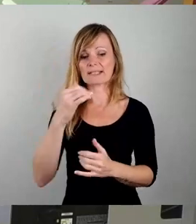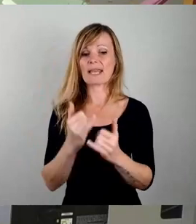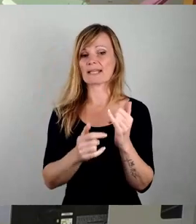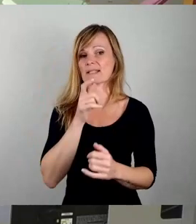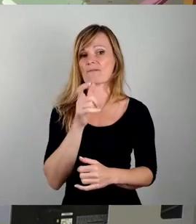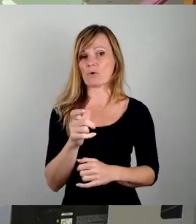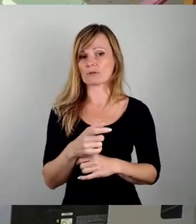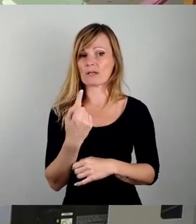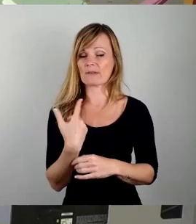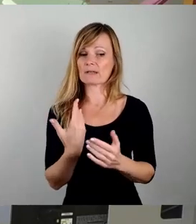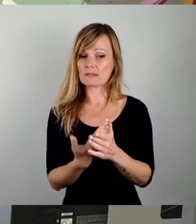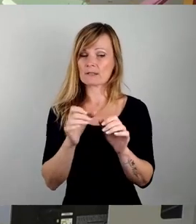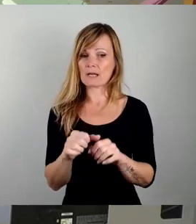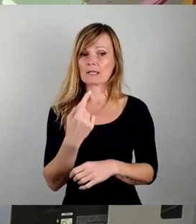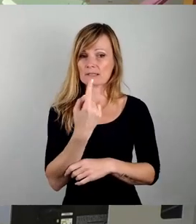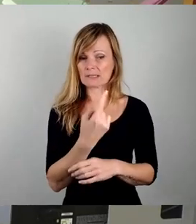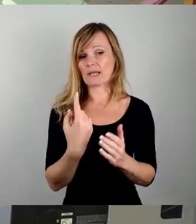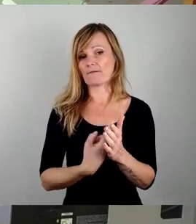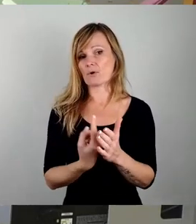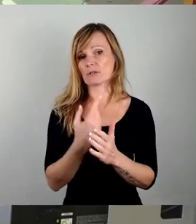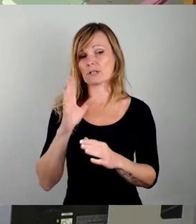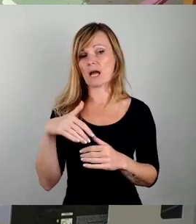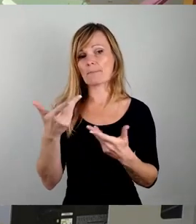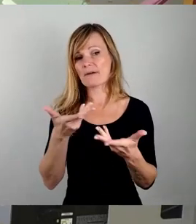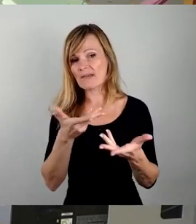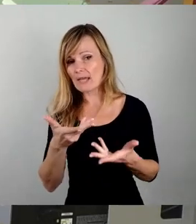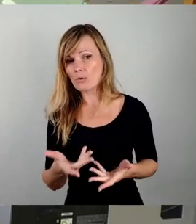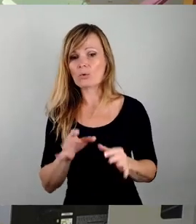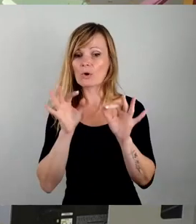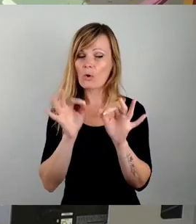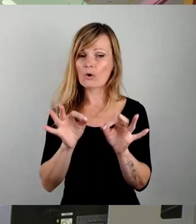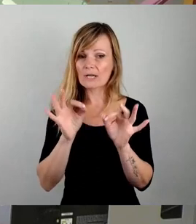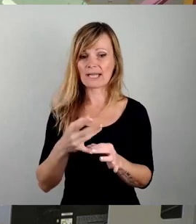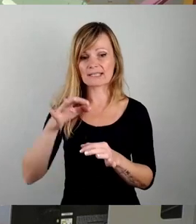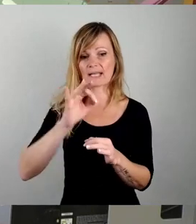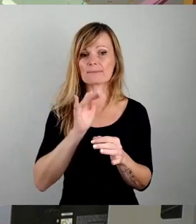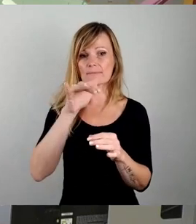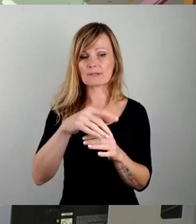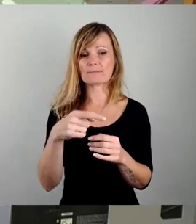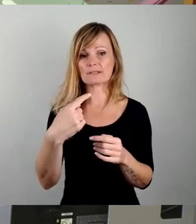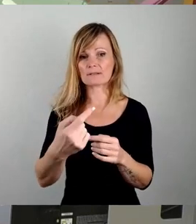also genau die von Ihnen geforderte Abwägung konkret im Einzelfall vornehmen. Kein Problem.